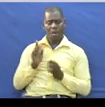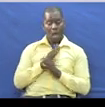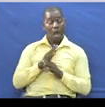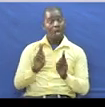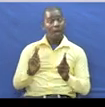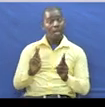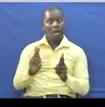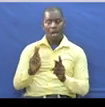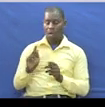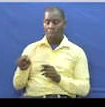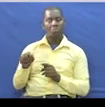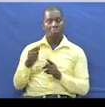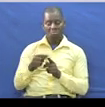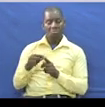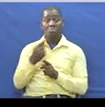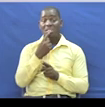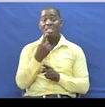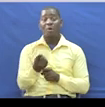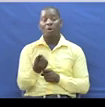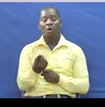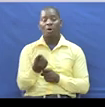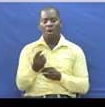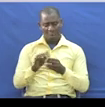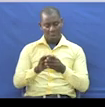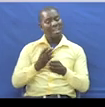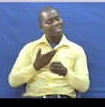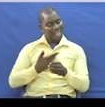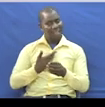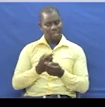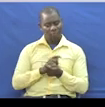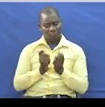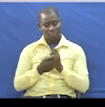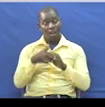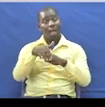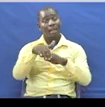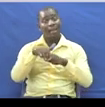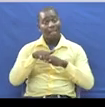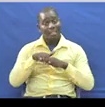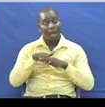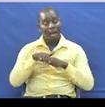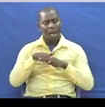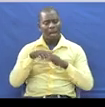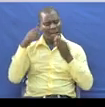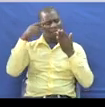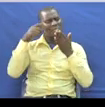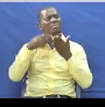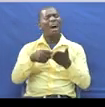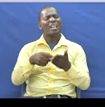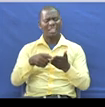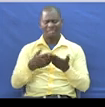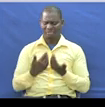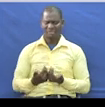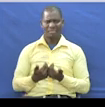Lugachanzi Kiswairi Uwa Unatumika Sana Na Tukisema Tuulete Katika Lugachanzi Kingereza Inamana Hapa Anamanisha Like